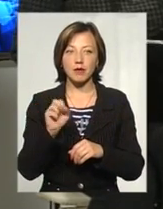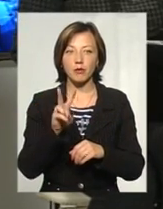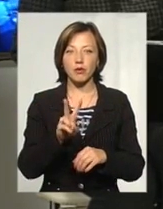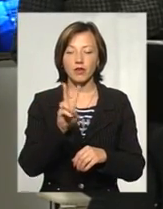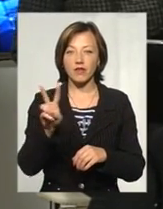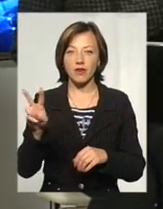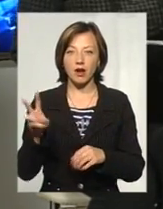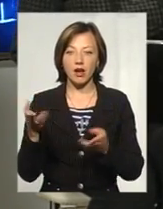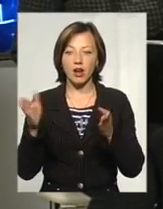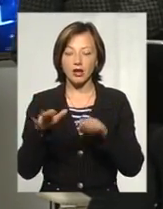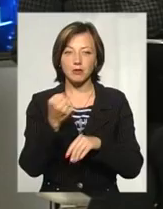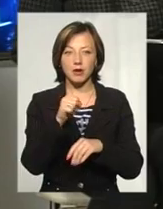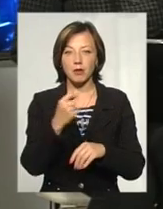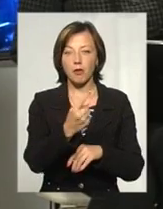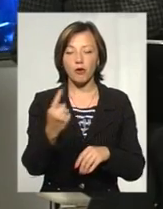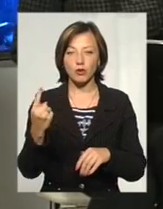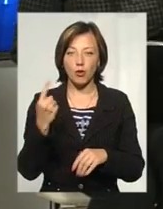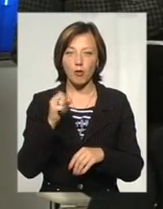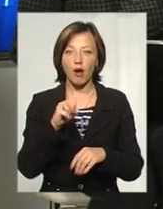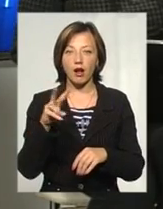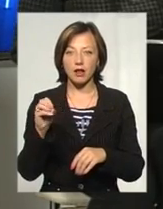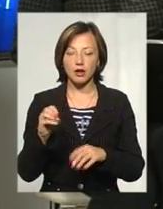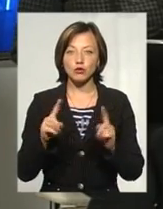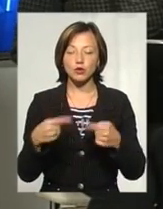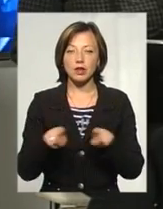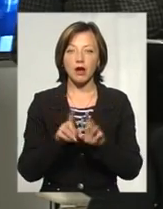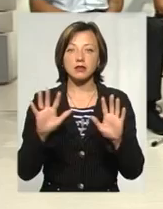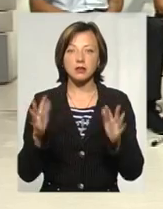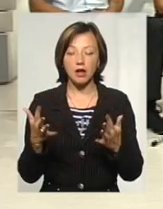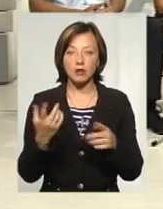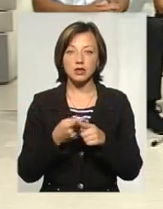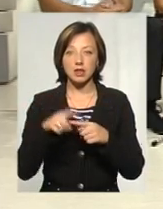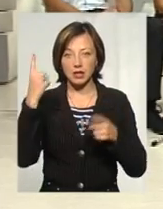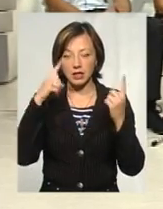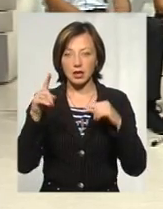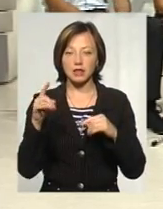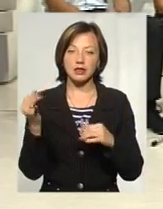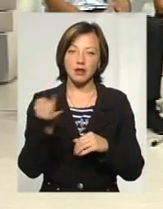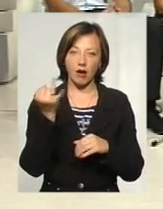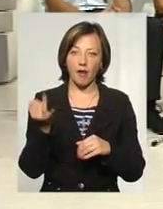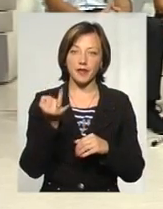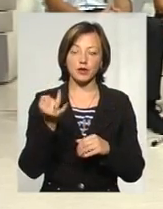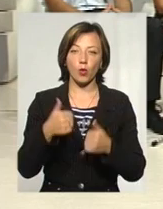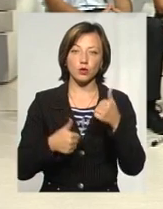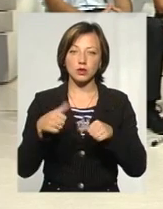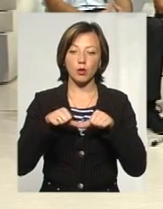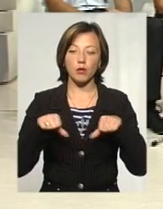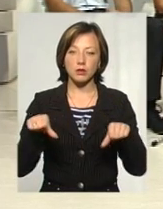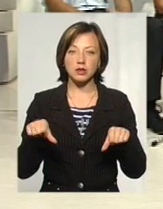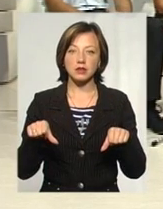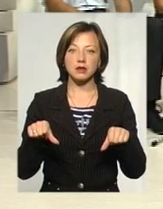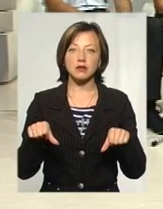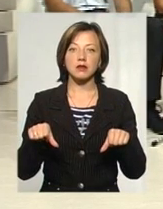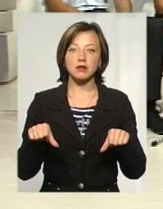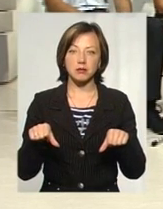проєктах, а решта перемогла по одному. Але чому так сталося? Тому що це ідеї досить креативні і цікаві. Конкурсна комісія загорілася